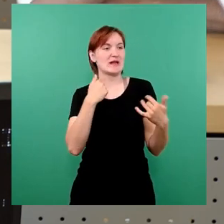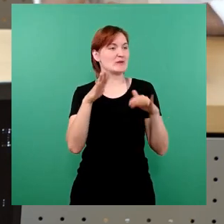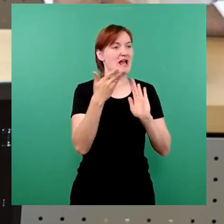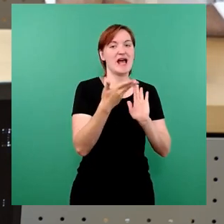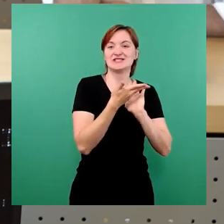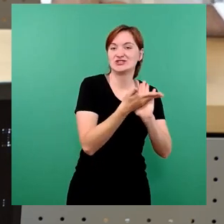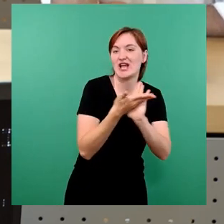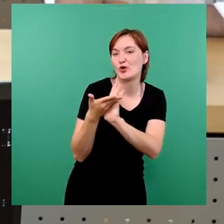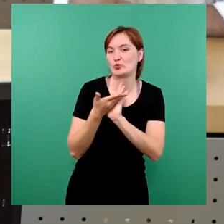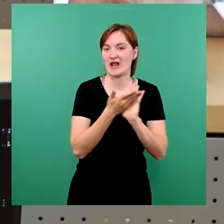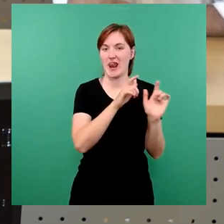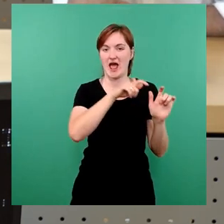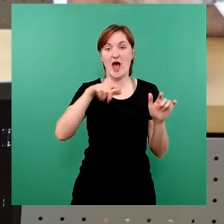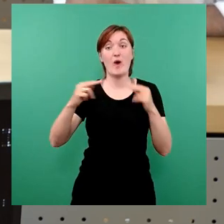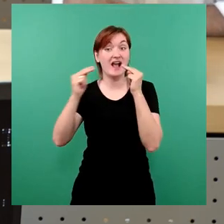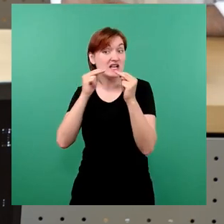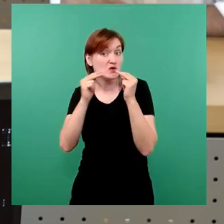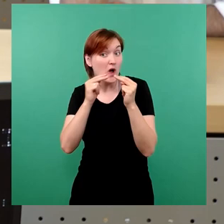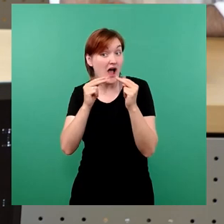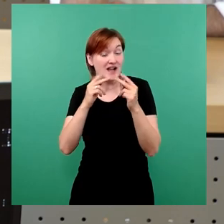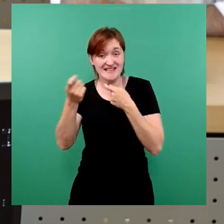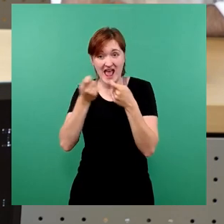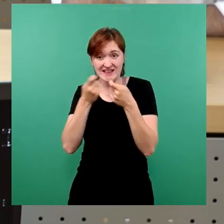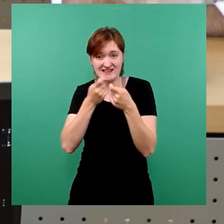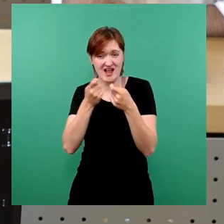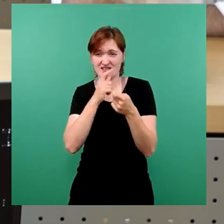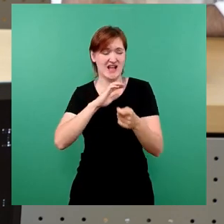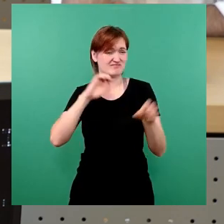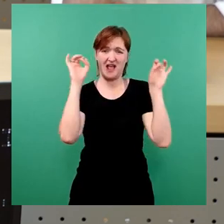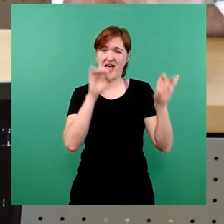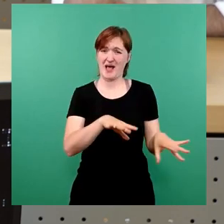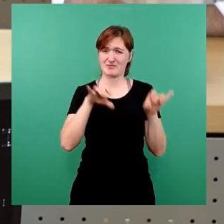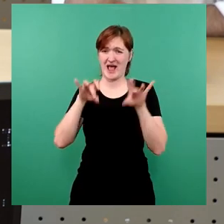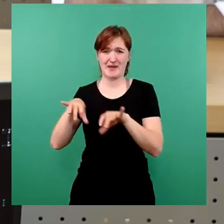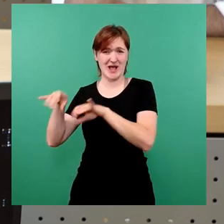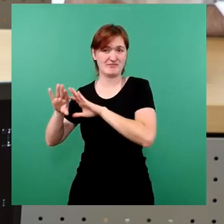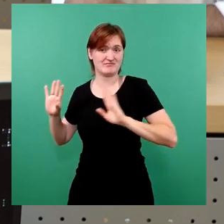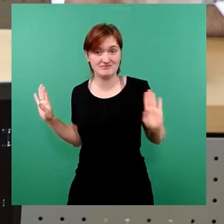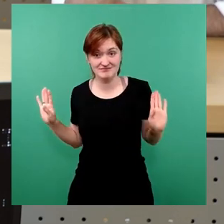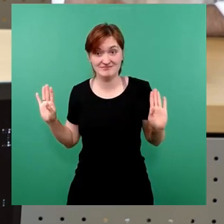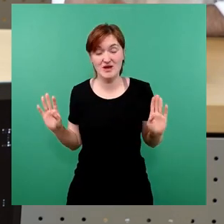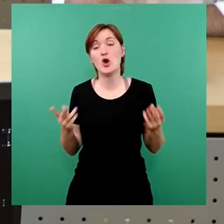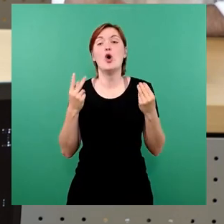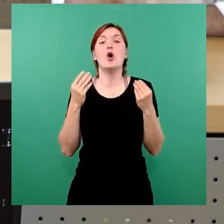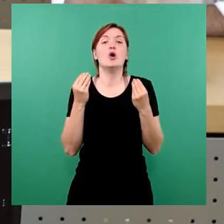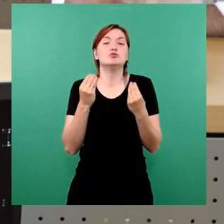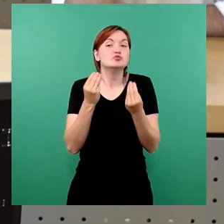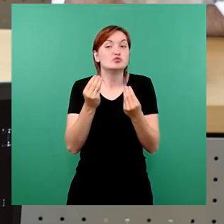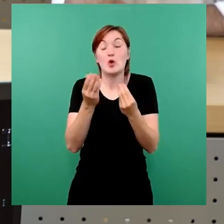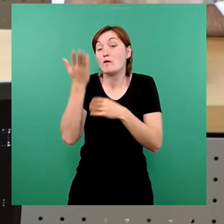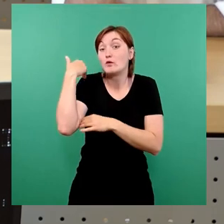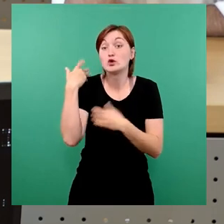Gastronomen, auch Händler haben aufgegeben. Die stehen eben auch als Partner für die Finanzierung von Events nicht mehr zur Verfügung.